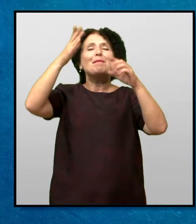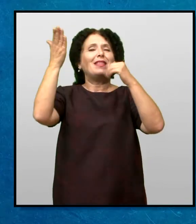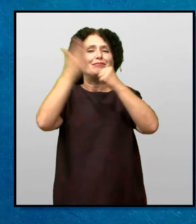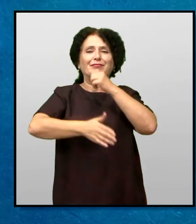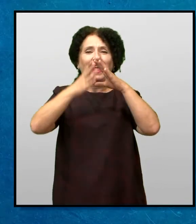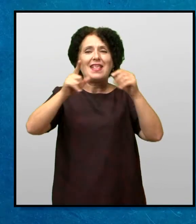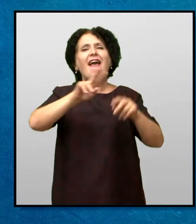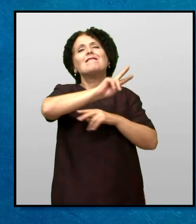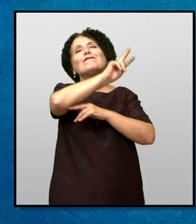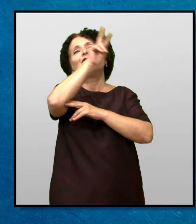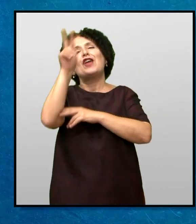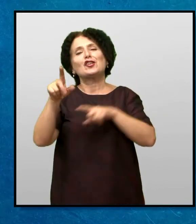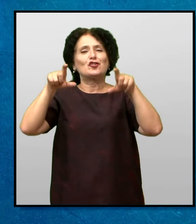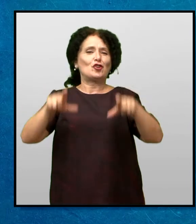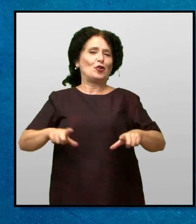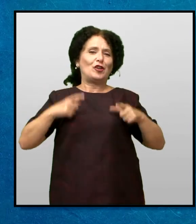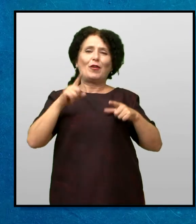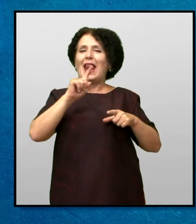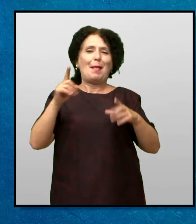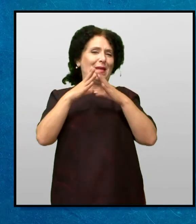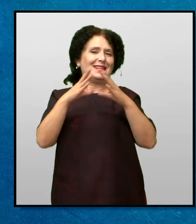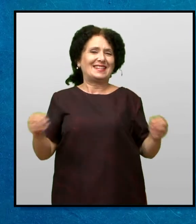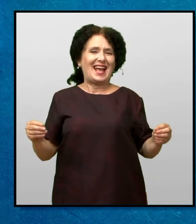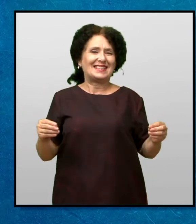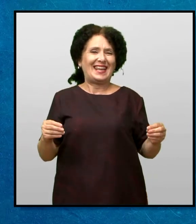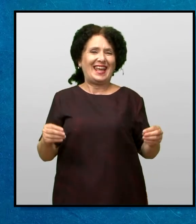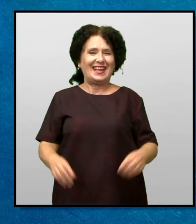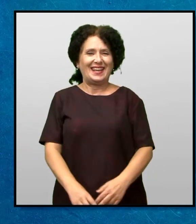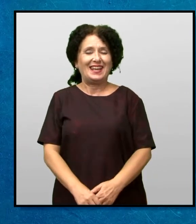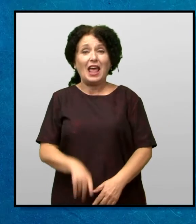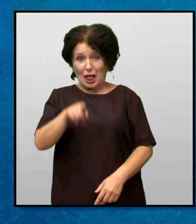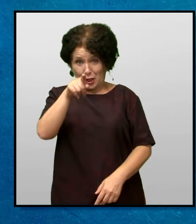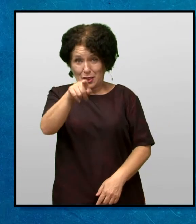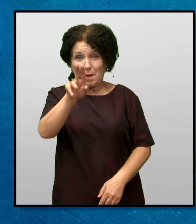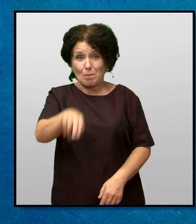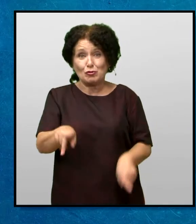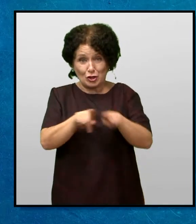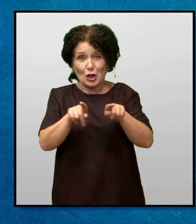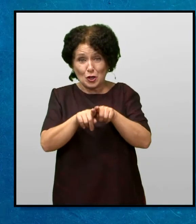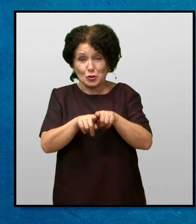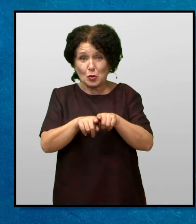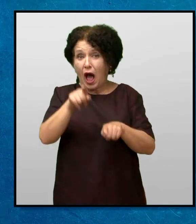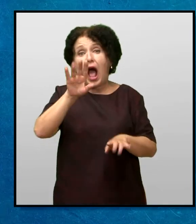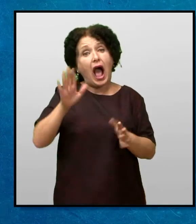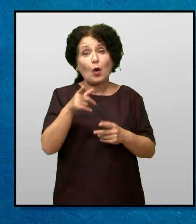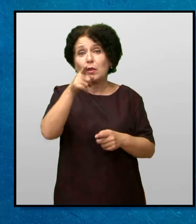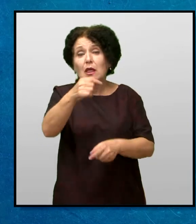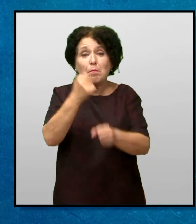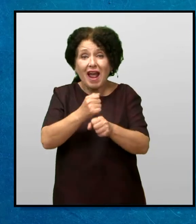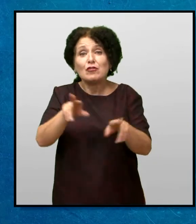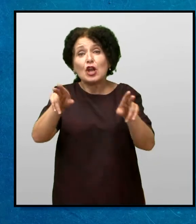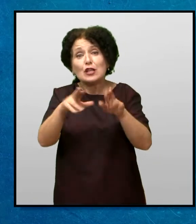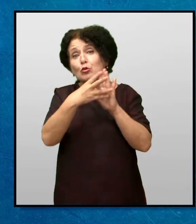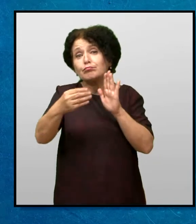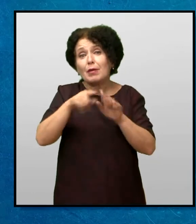се урне и вечен живот кој никогаш нема да сгасне И ти можеш да го имаш истото ако правиш како